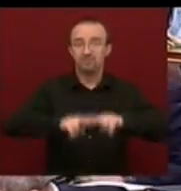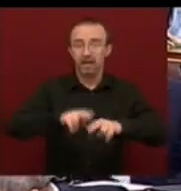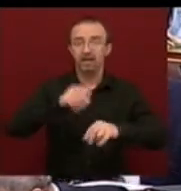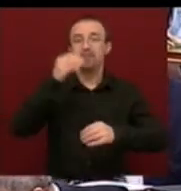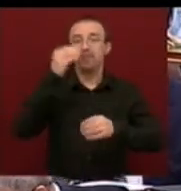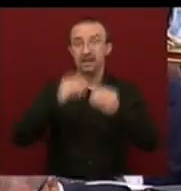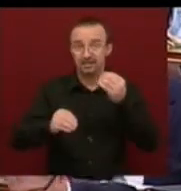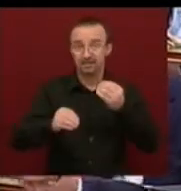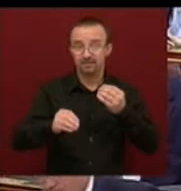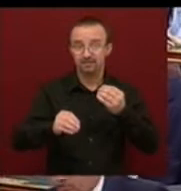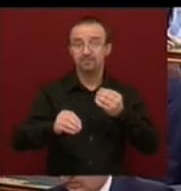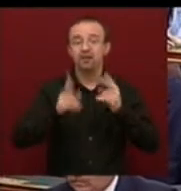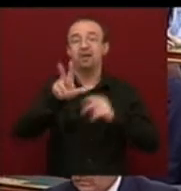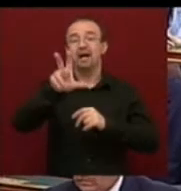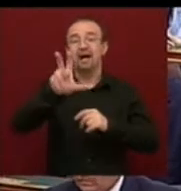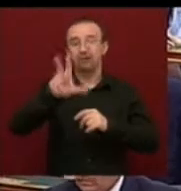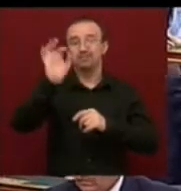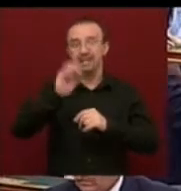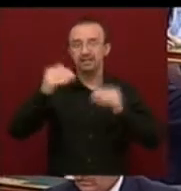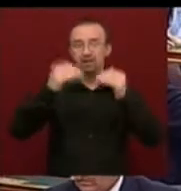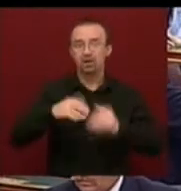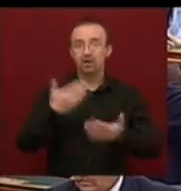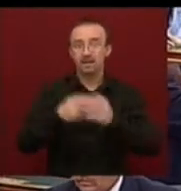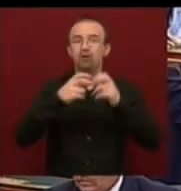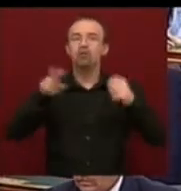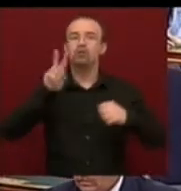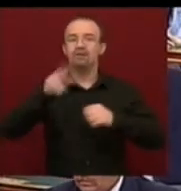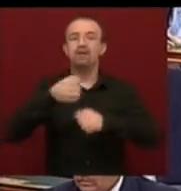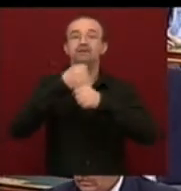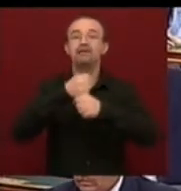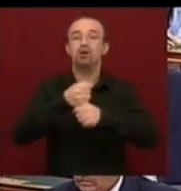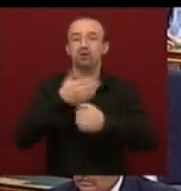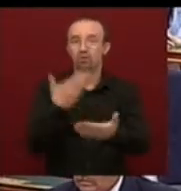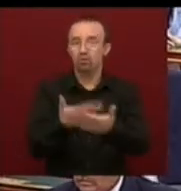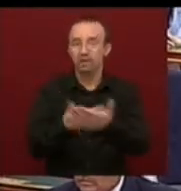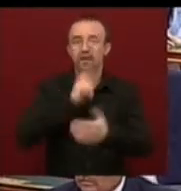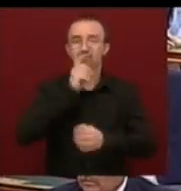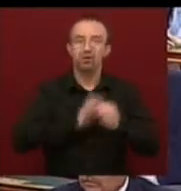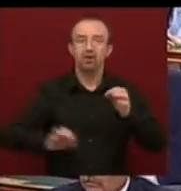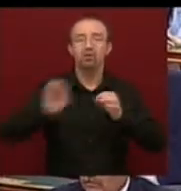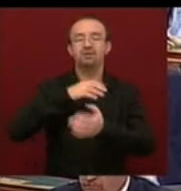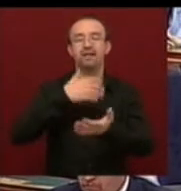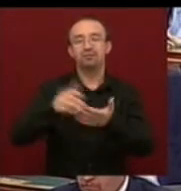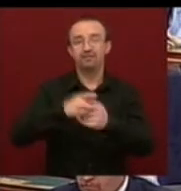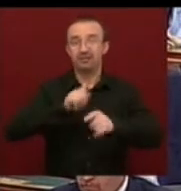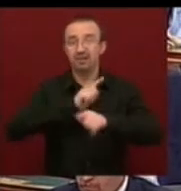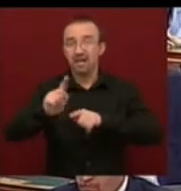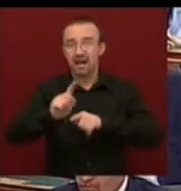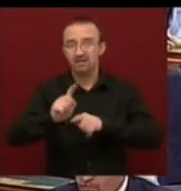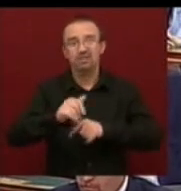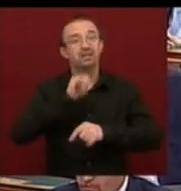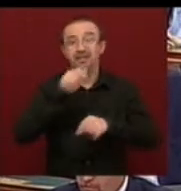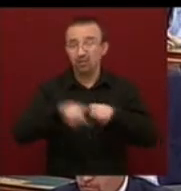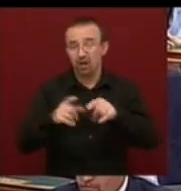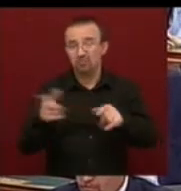hogy 3% alatt tartsuk hosszú távon, fenntartható módon Magyarország költségetési hiányát, mert nincs egy olyan